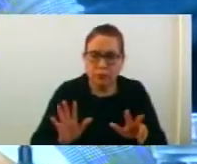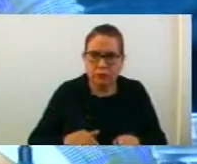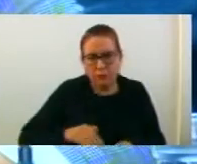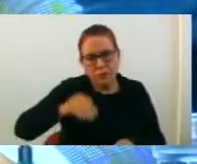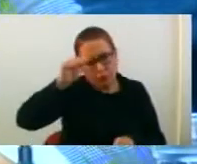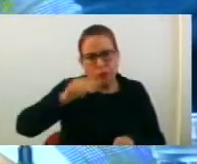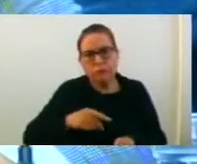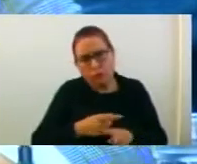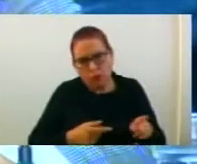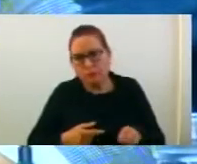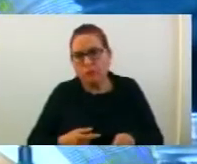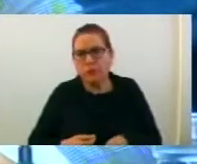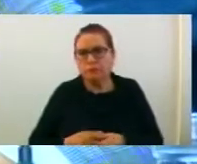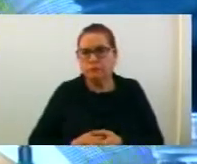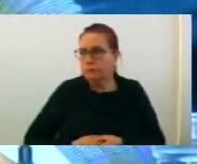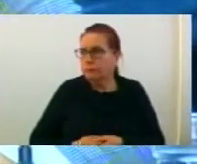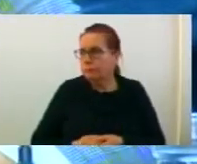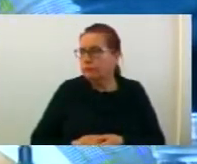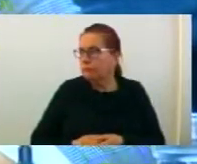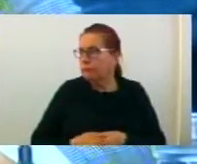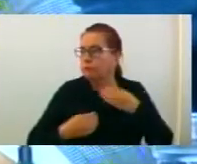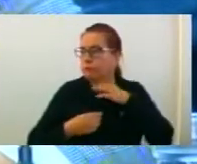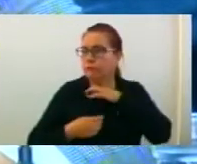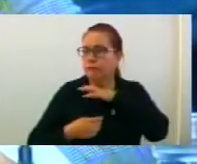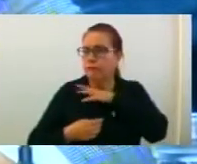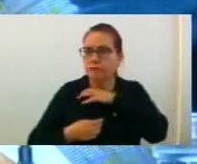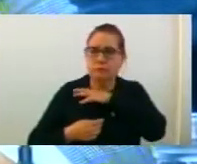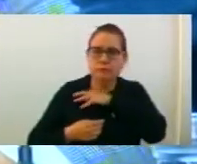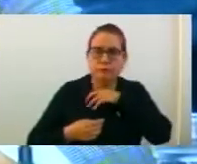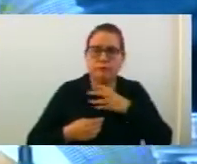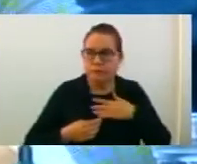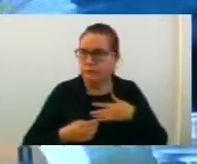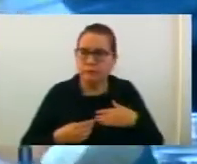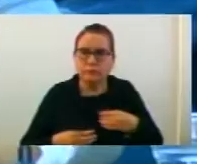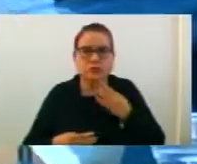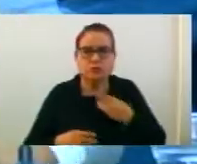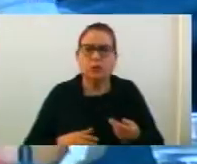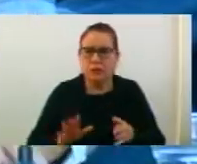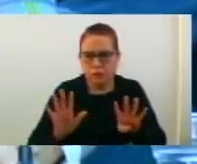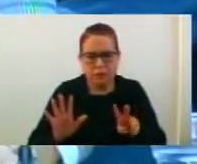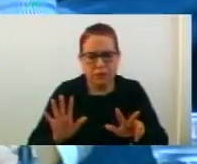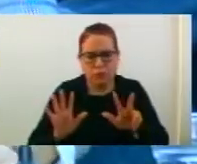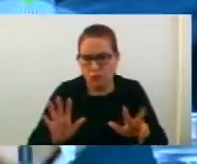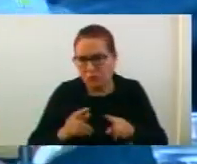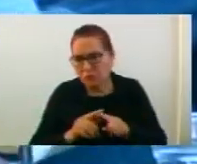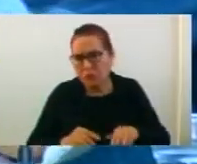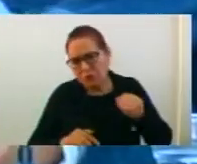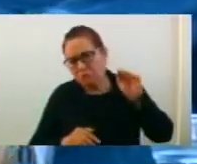биде малко повисок. Повисок процент. Ви благодарам.